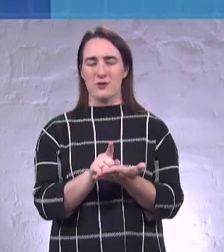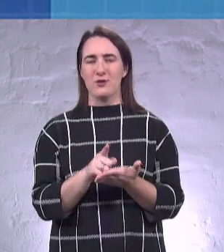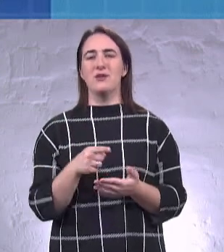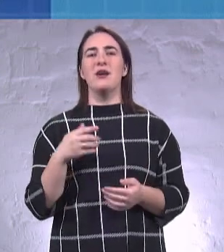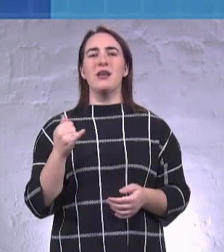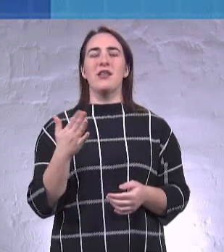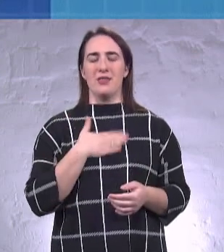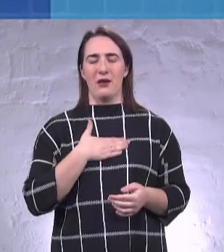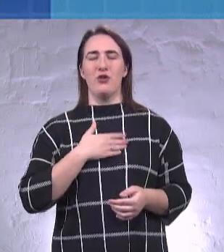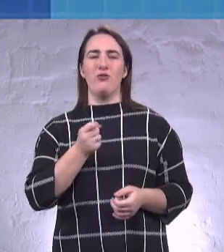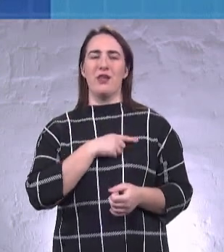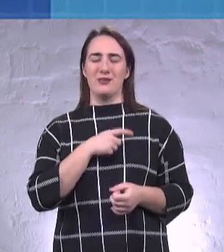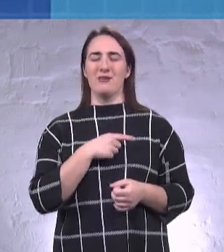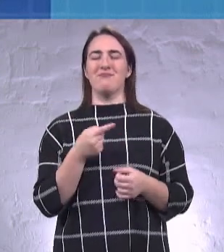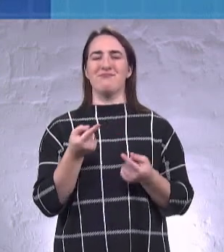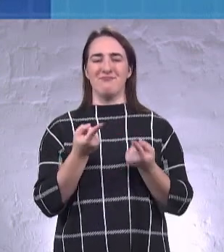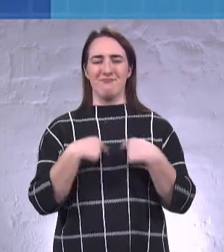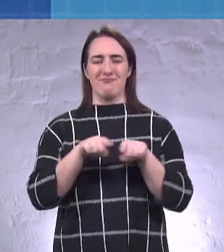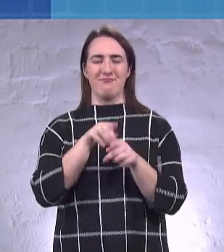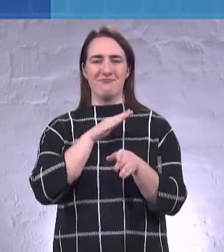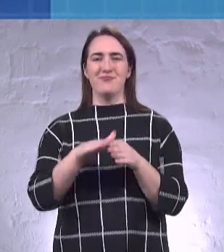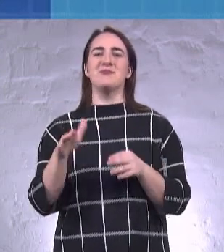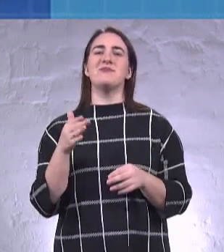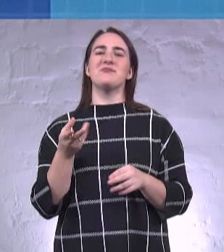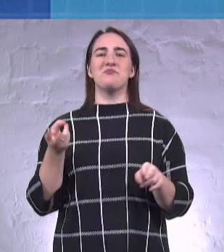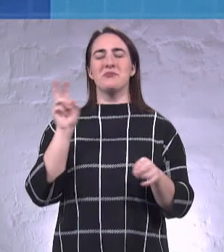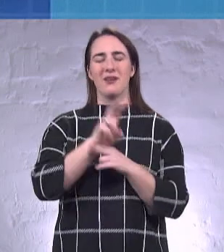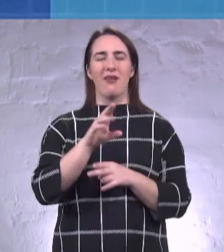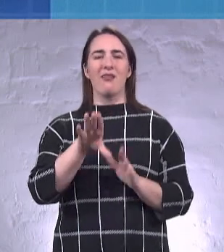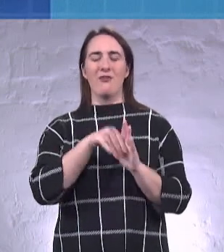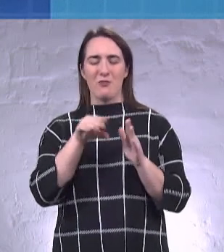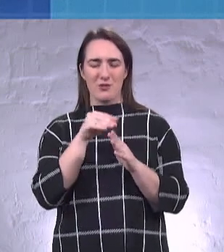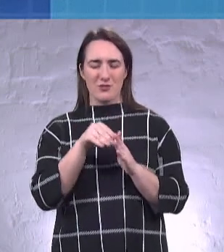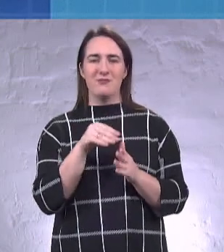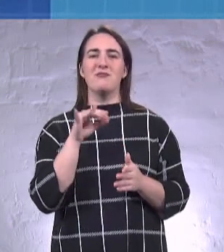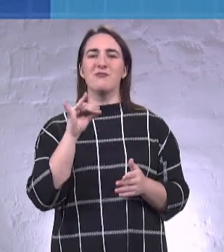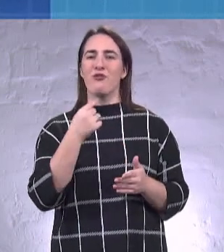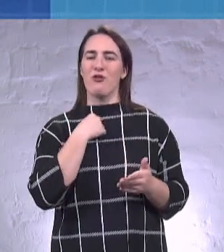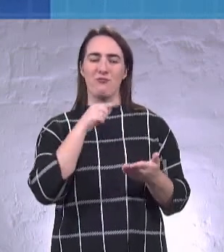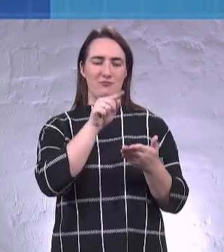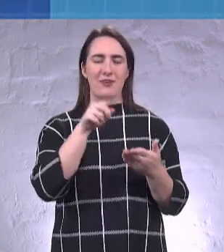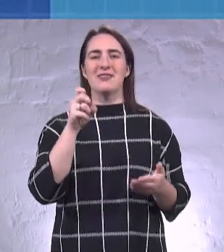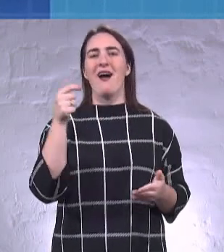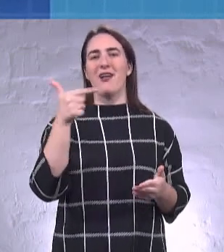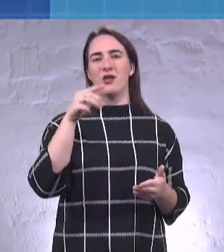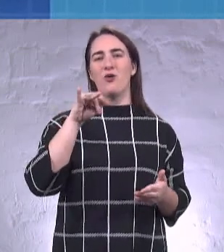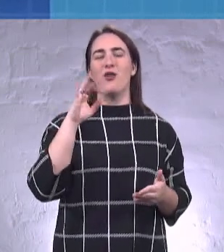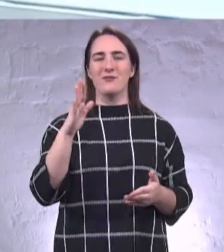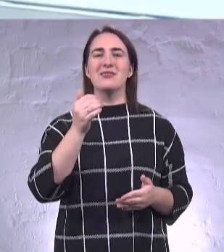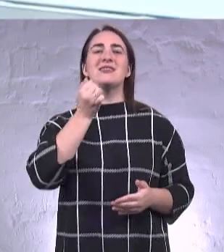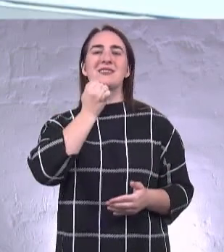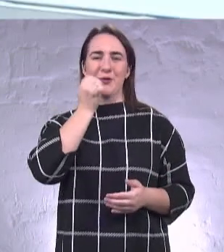одеський патріотичний обов'язок прийти на виборчу дільниці і віддати свої голоси за Геннадія Труханова. Дякую.